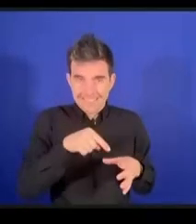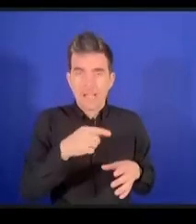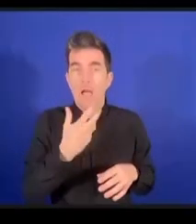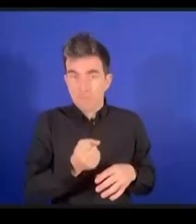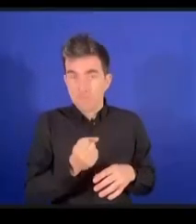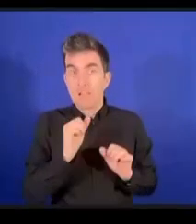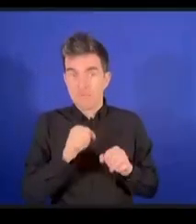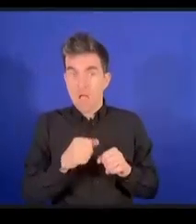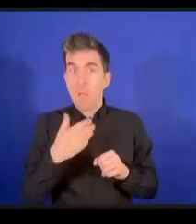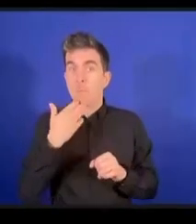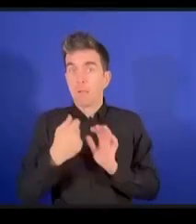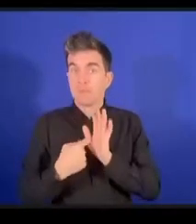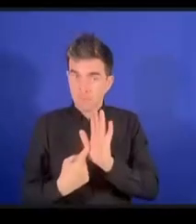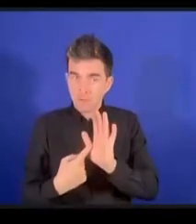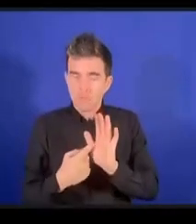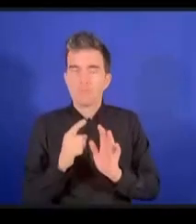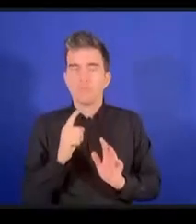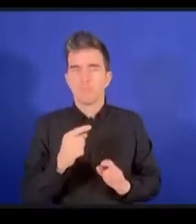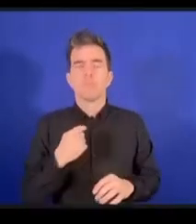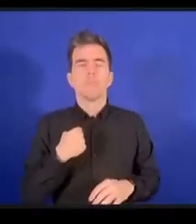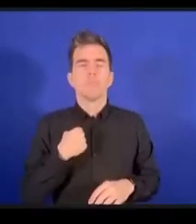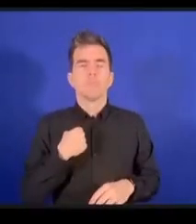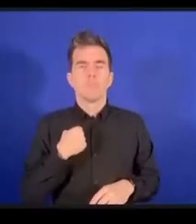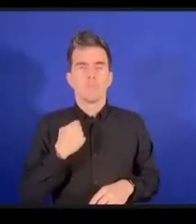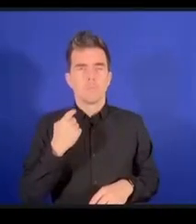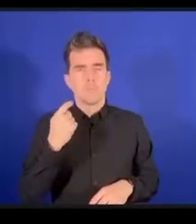du secteur mais